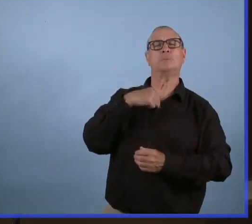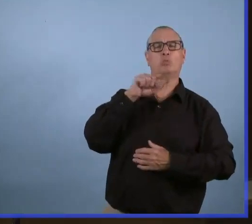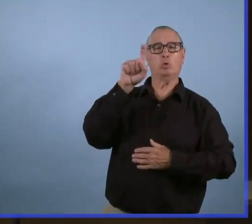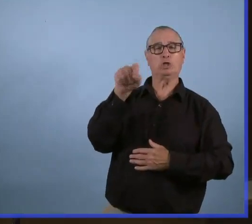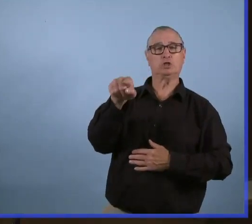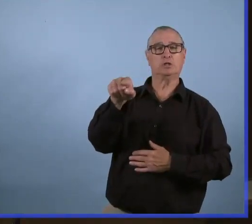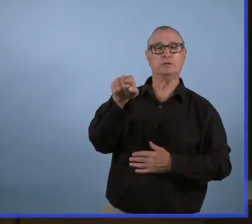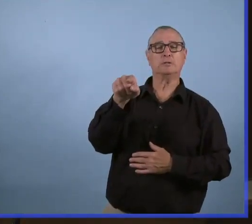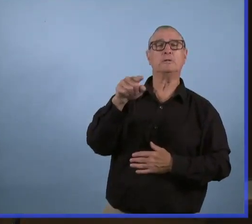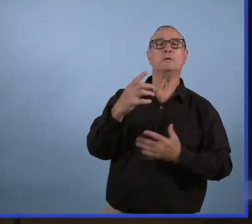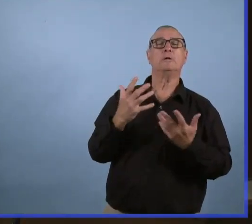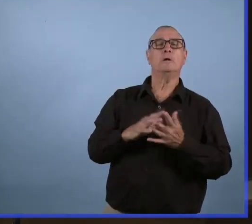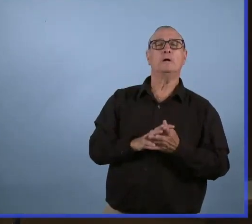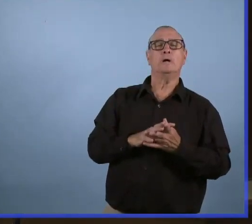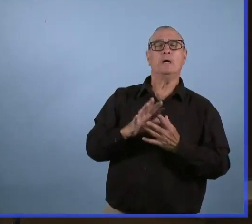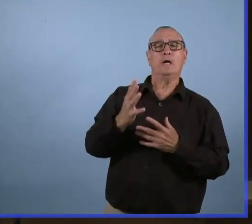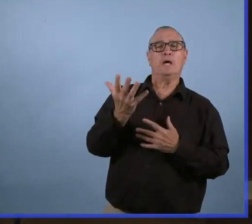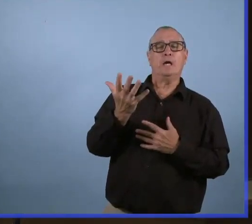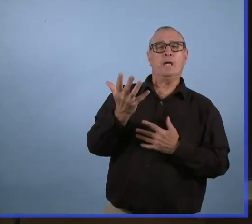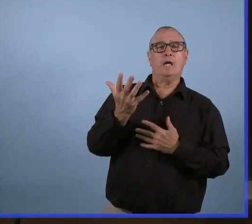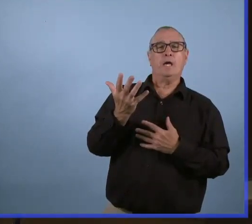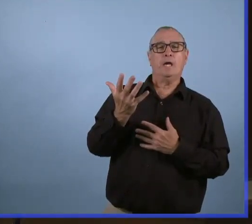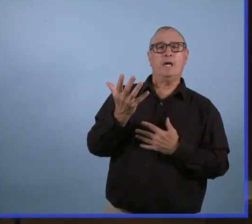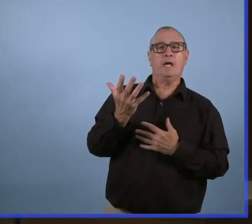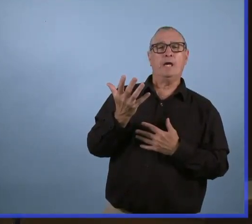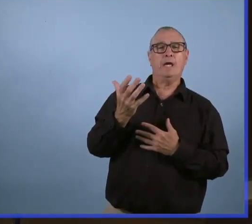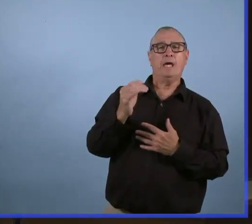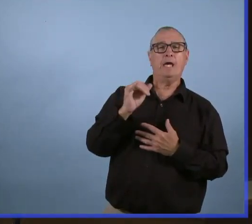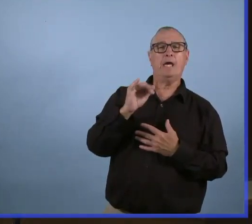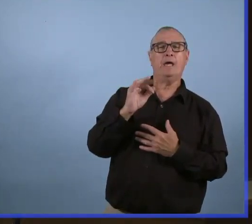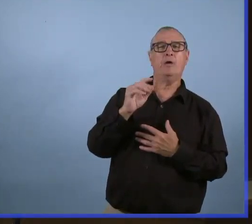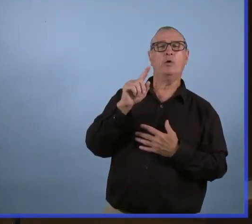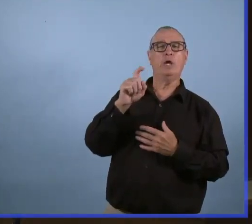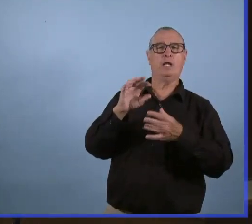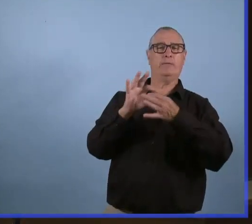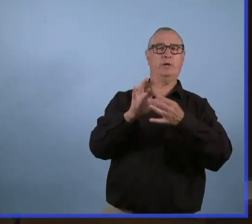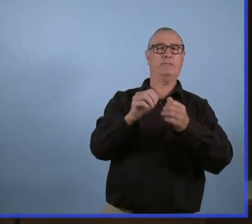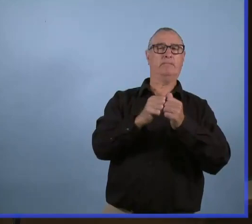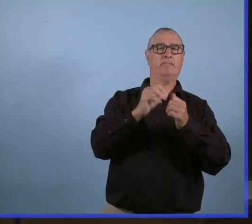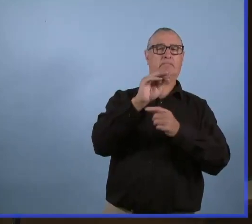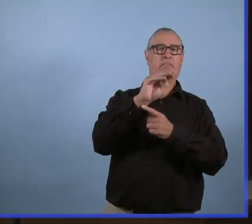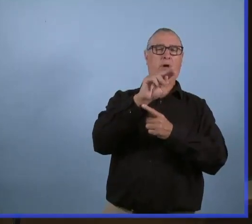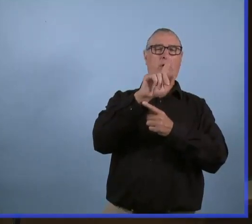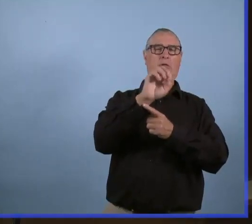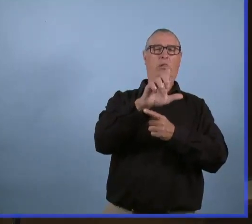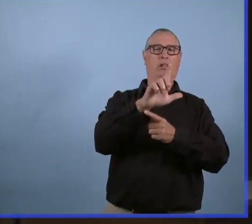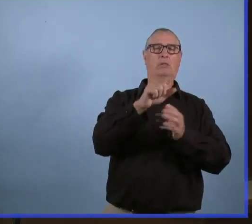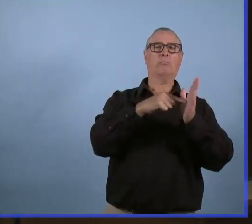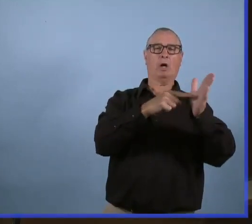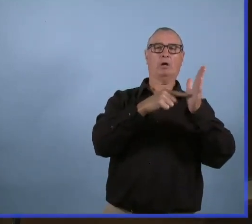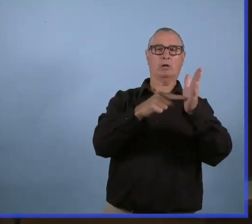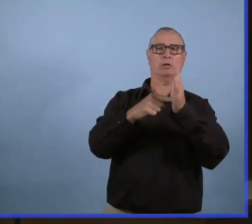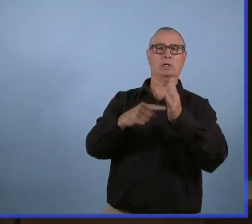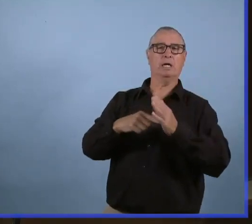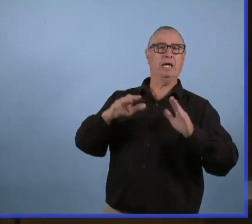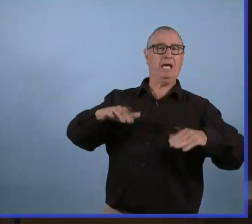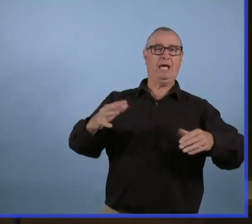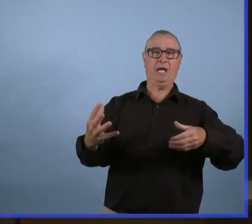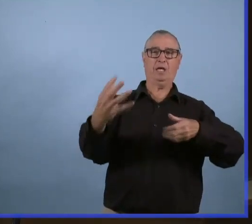si le modèle du variant Delta montre des tendances différentes de ce qu'on a vu la semaine dernière?